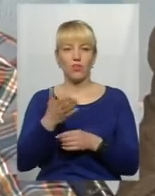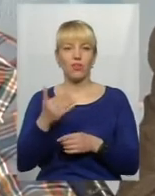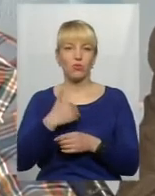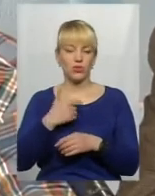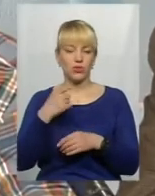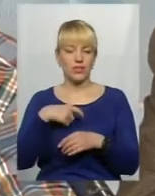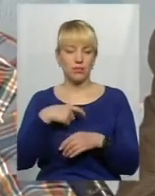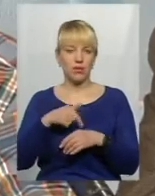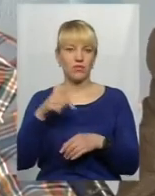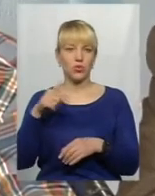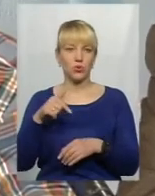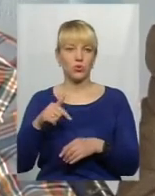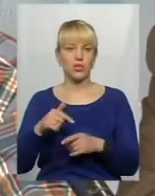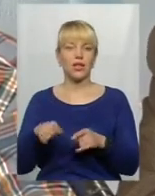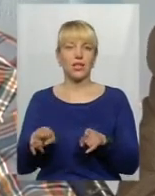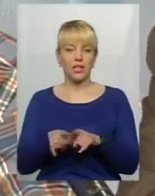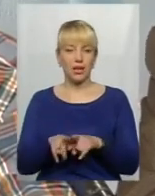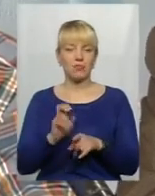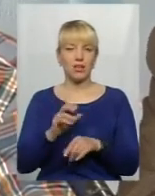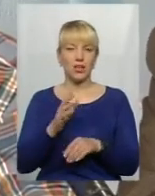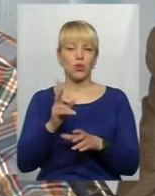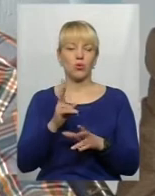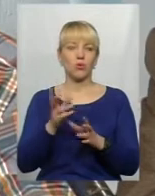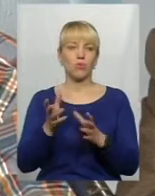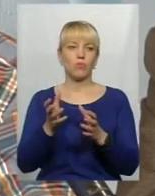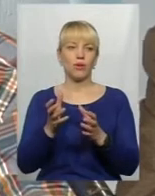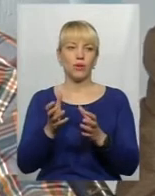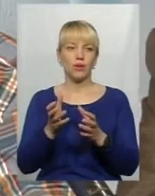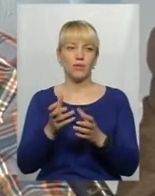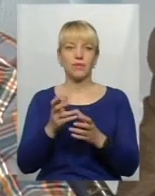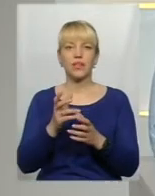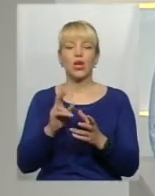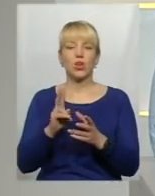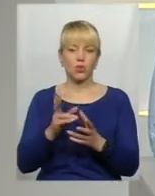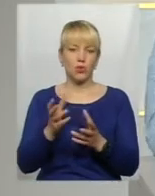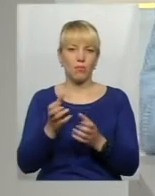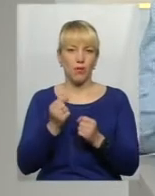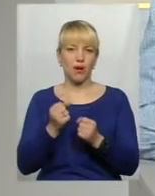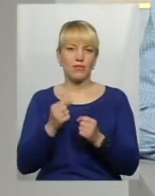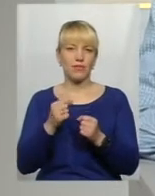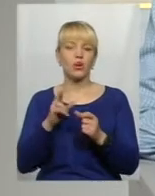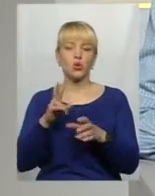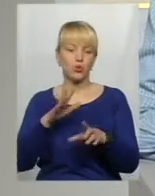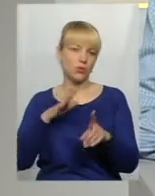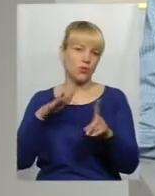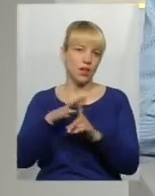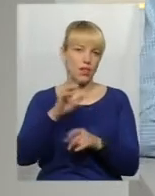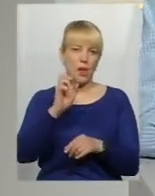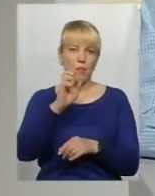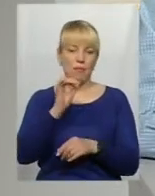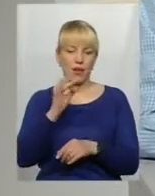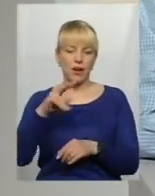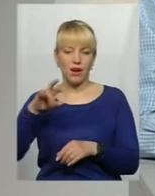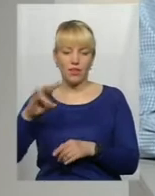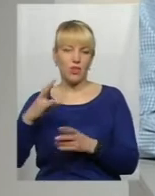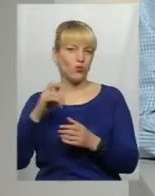відчути, наприклад, саме тими, хто брав Берлін, але за віком це вже не дуже виходить. Ну так, насправді, таких людей все менше і менше, на жаль.